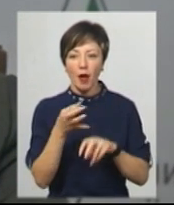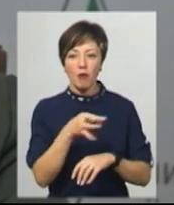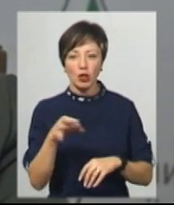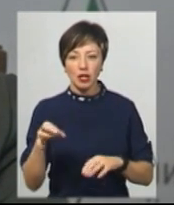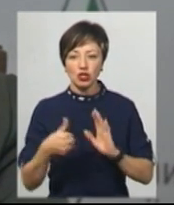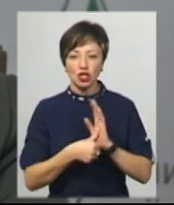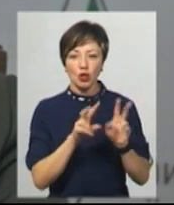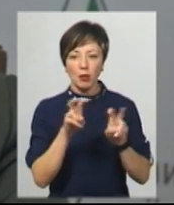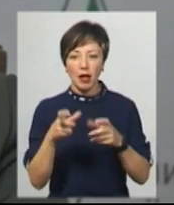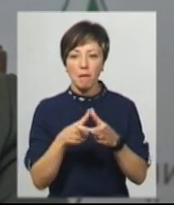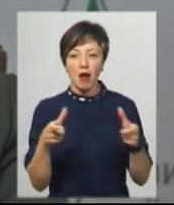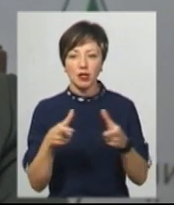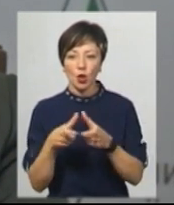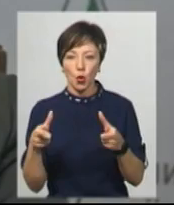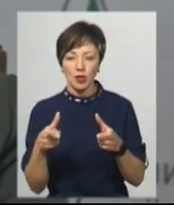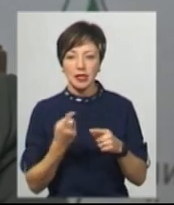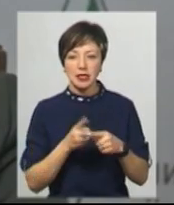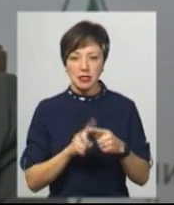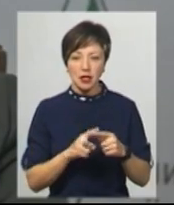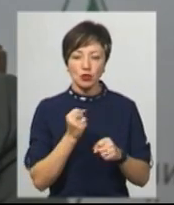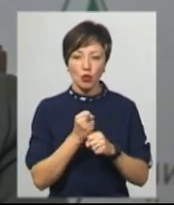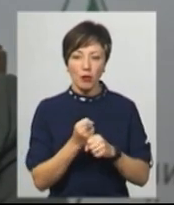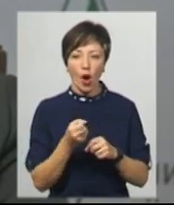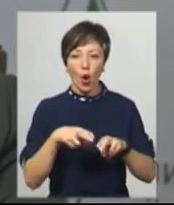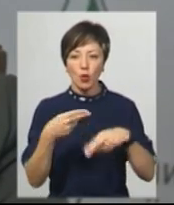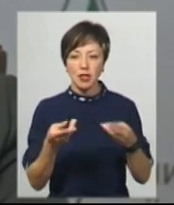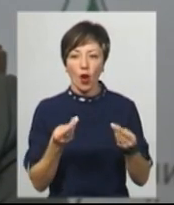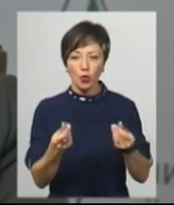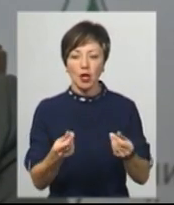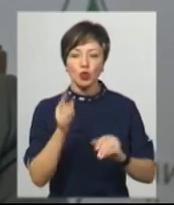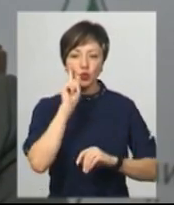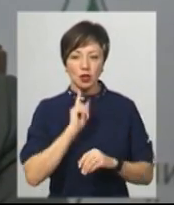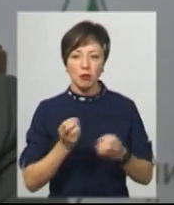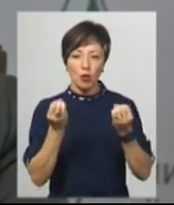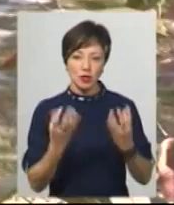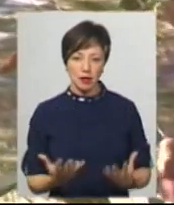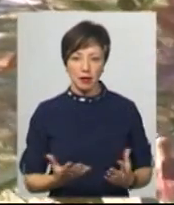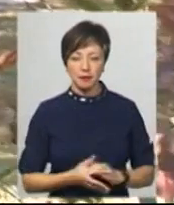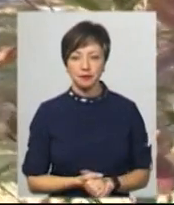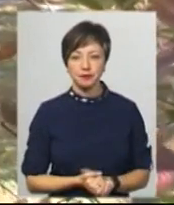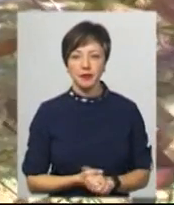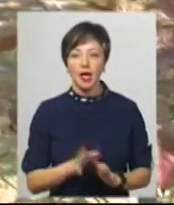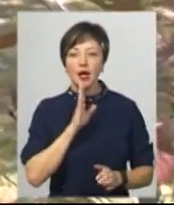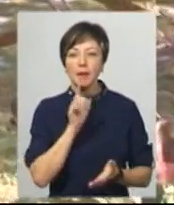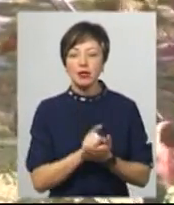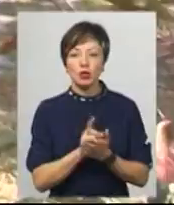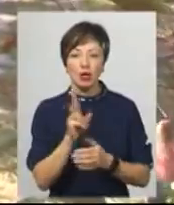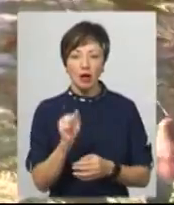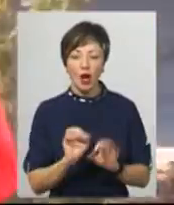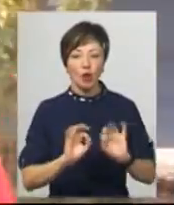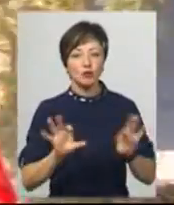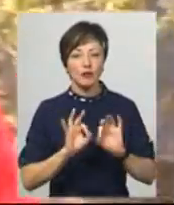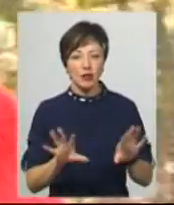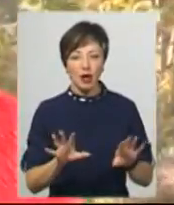6 номіналів банкнот. Це зробить витівкові розрахунки зручними, простими та комфортними. Пенсіонерка Марія Лихоманова